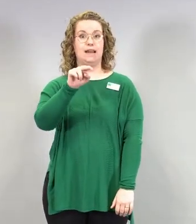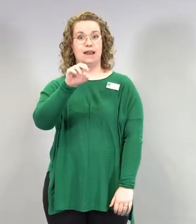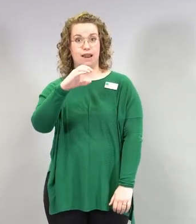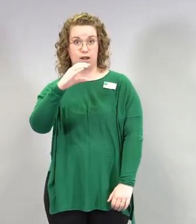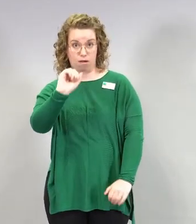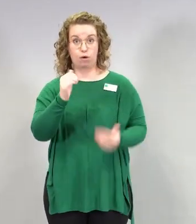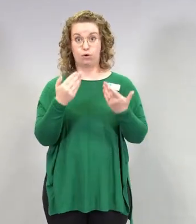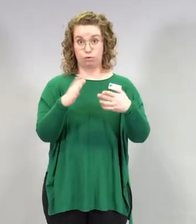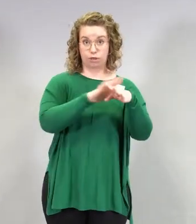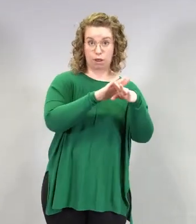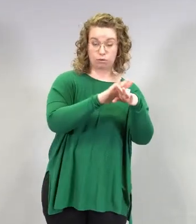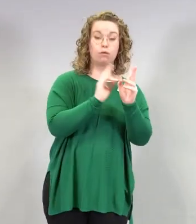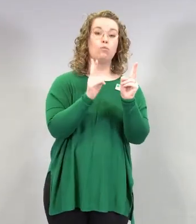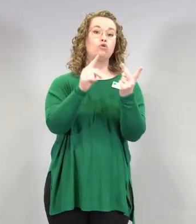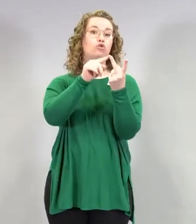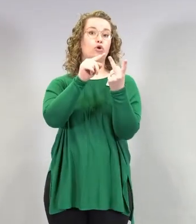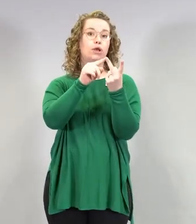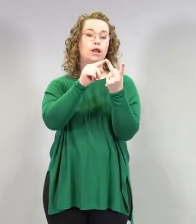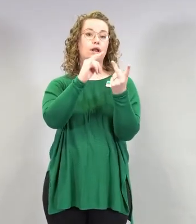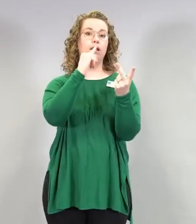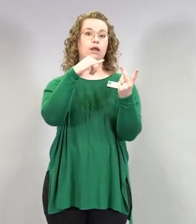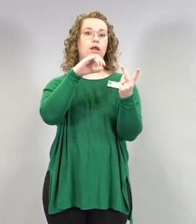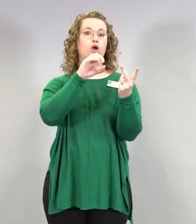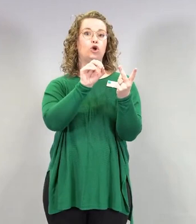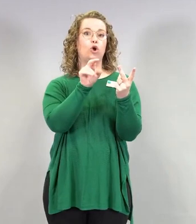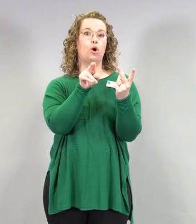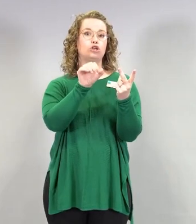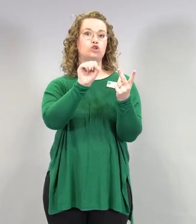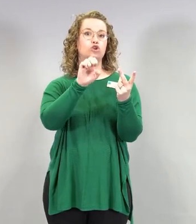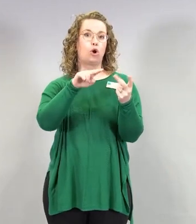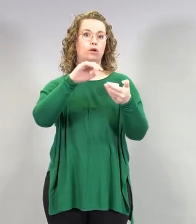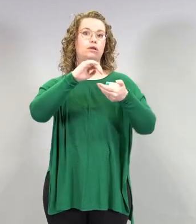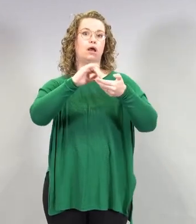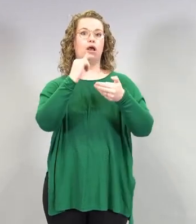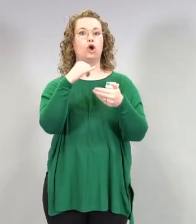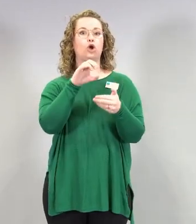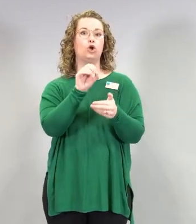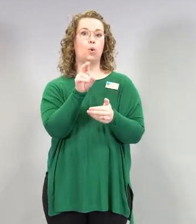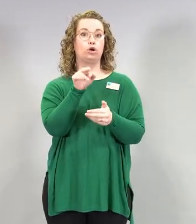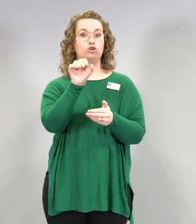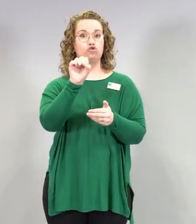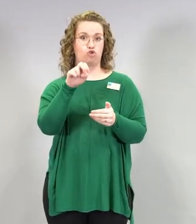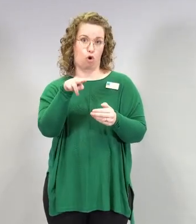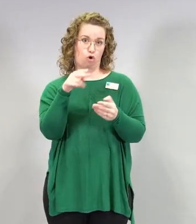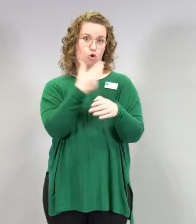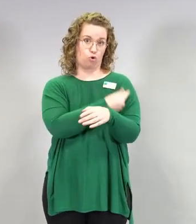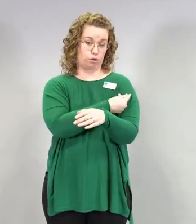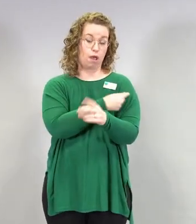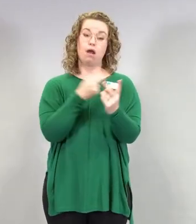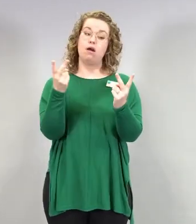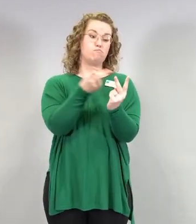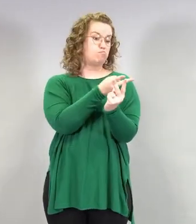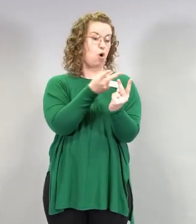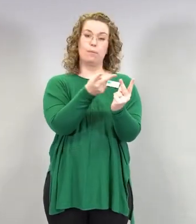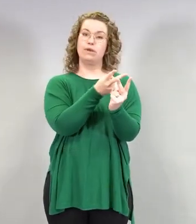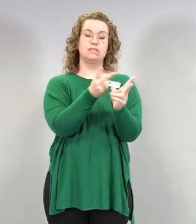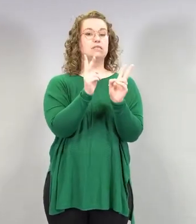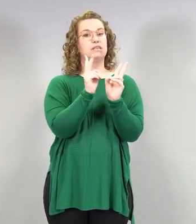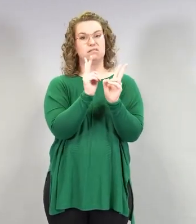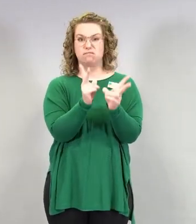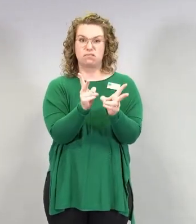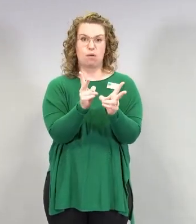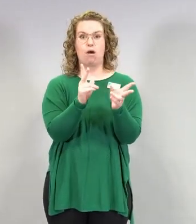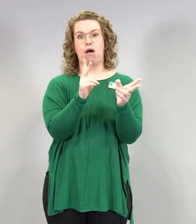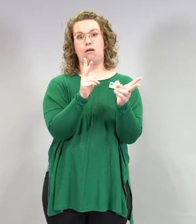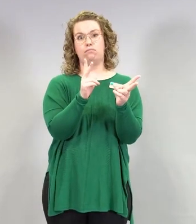rokote. Niissä on hyvin samanlaisia nämä rokottamisen jälkeen tulevat oireet, pistospaikan